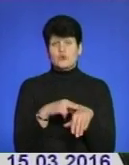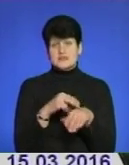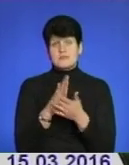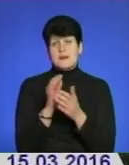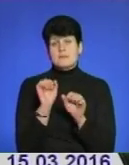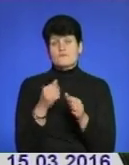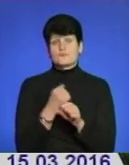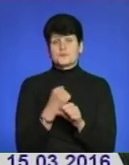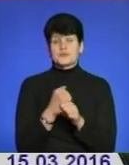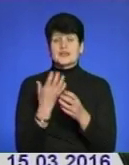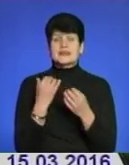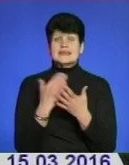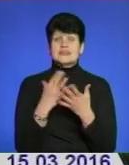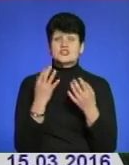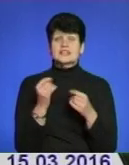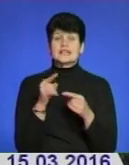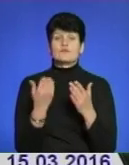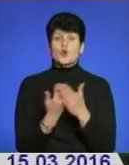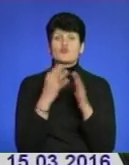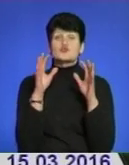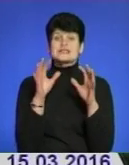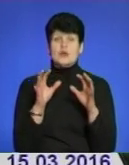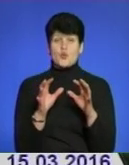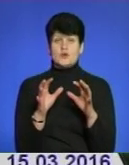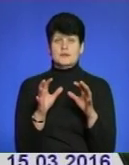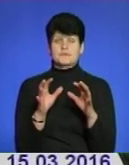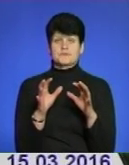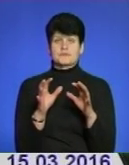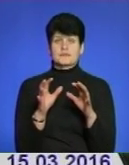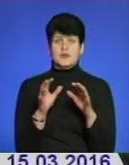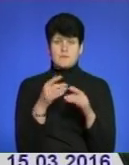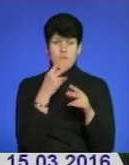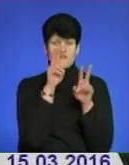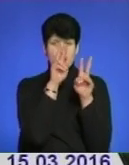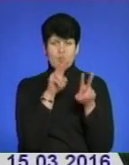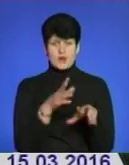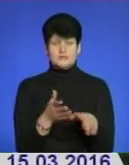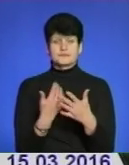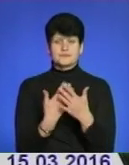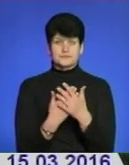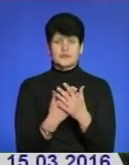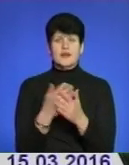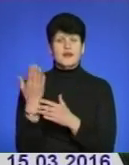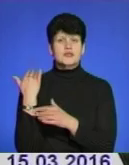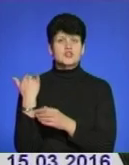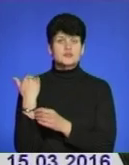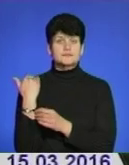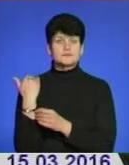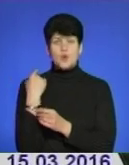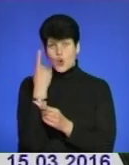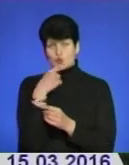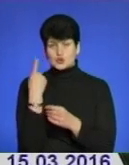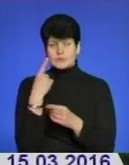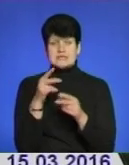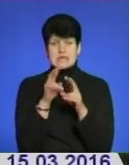таке робити. Крім того, є ще таке в новому законі, як поверхневий огляд. Раніше було особистий